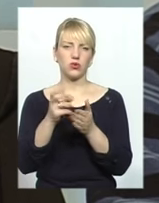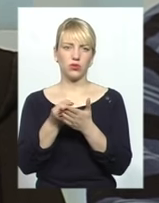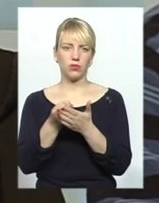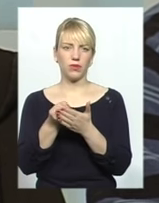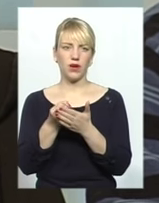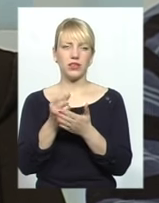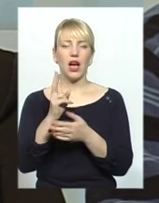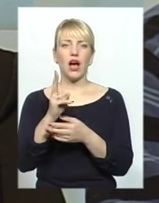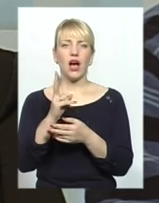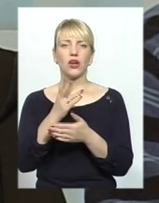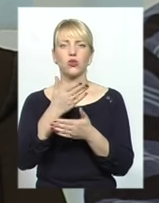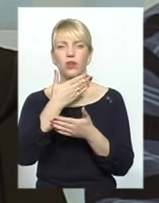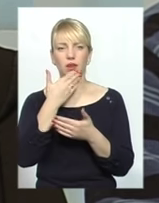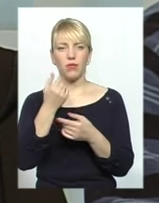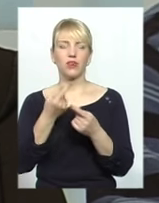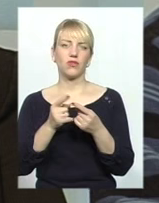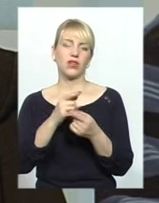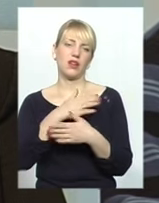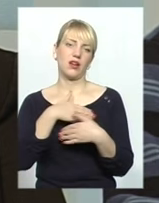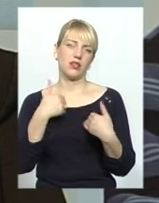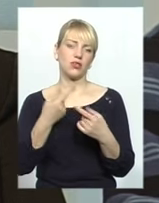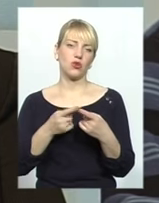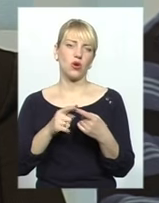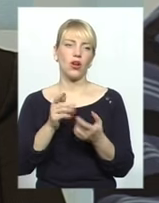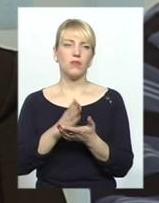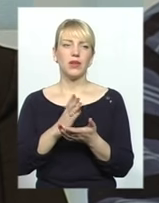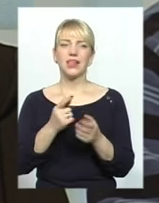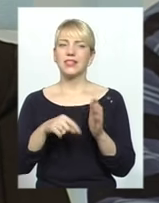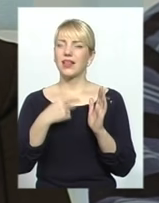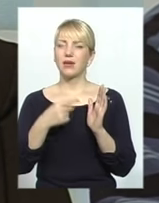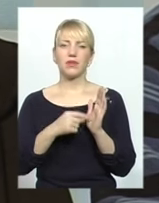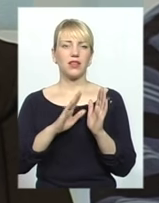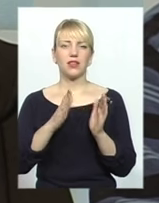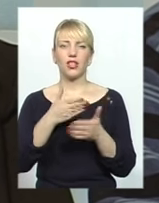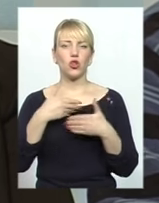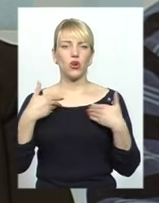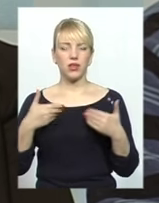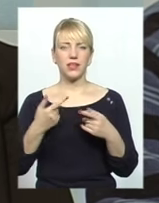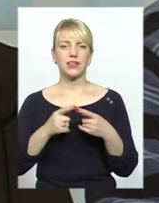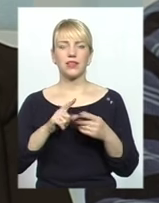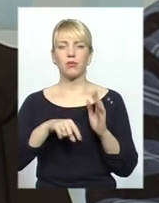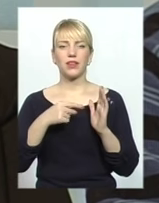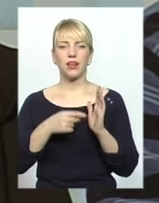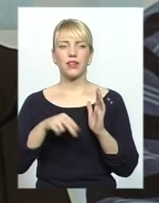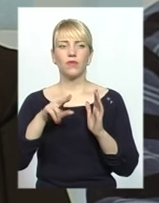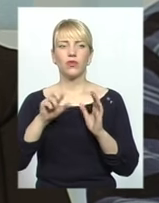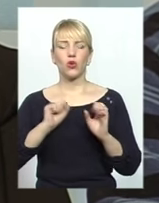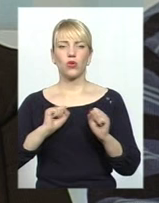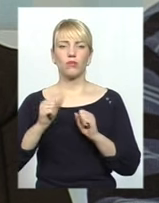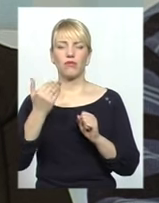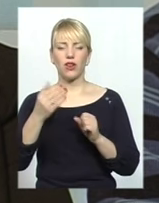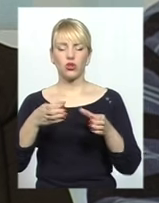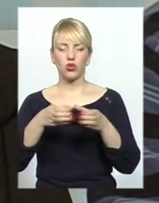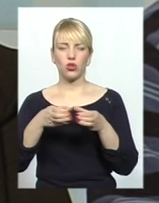Вони того не хочуть мати. І це, навірно, не питання до нас, це питання до керівників вашої громади,